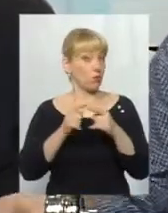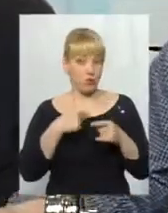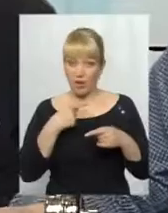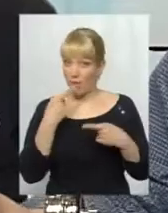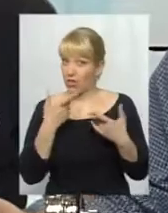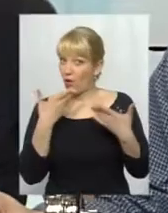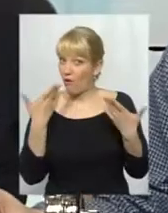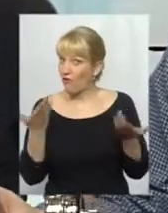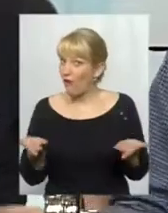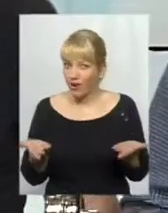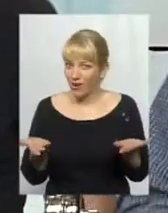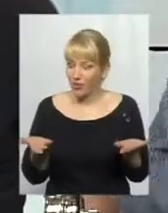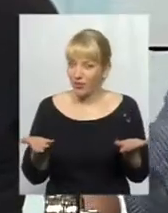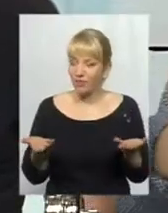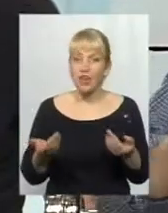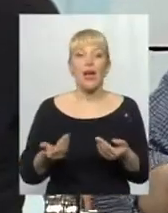сьогодні не говоримо.